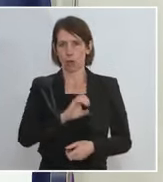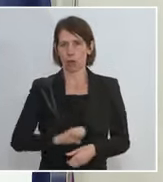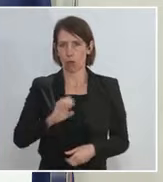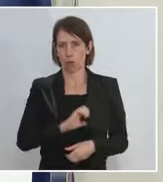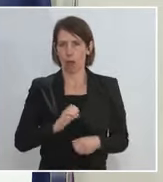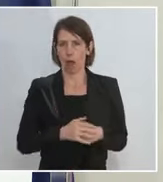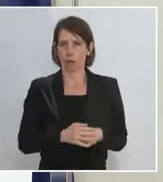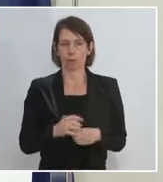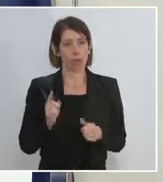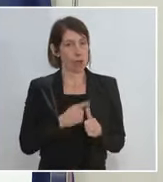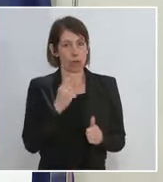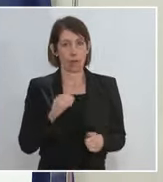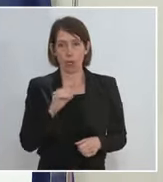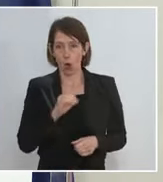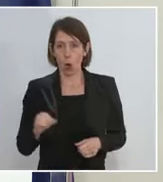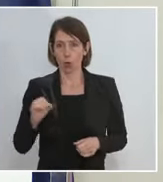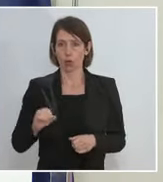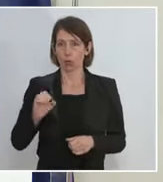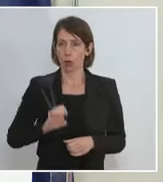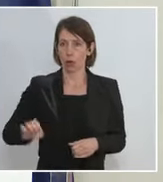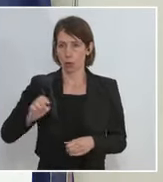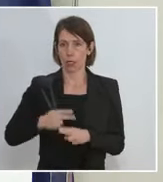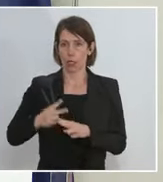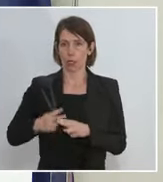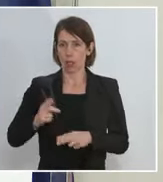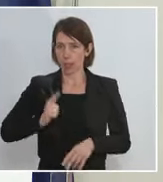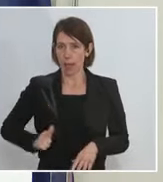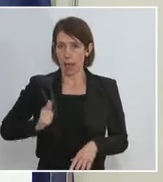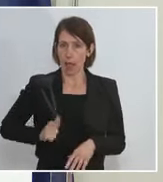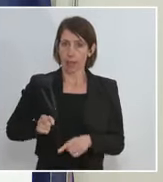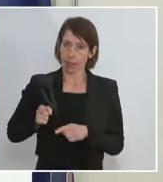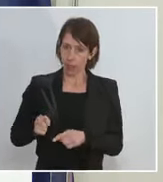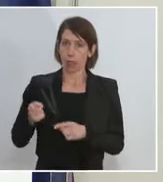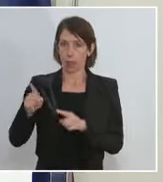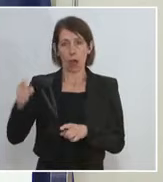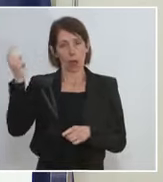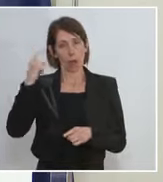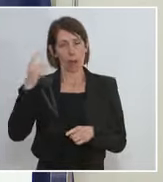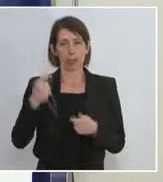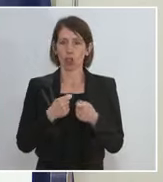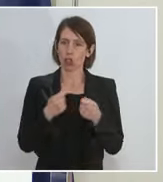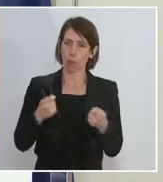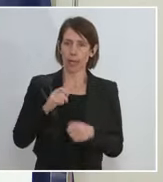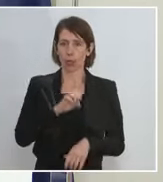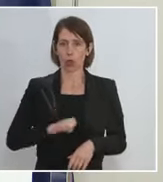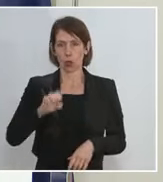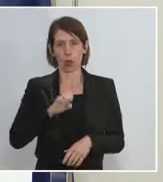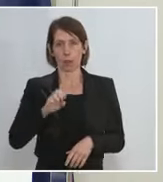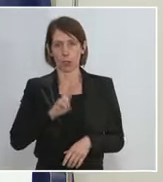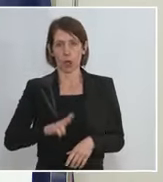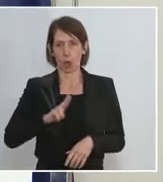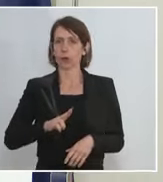osteuropäische Staaten die Leidtragenden sind, dann glaube ich, dass das insbesondere auch die Spannungen innerhalb der Europäischen Union